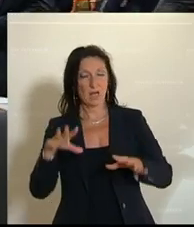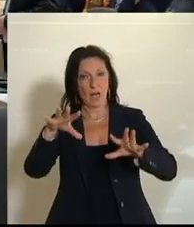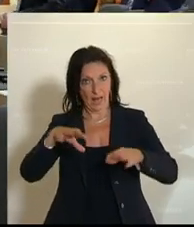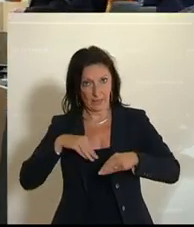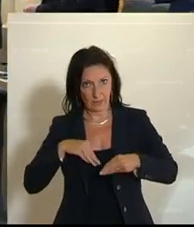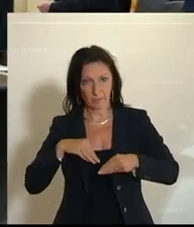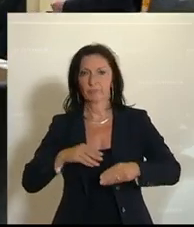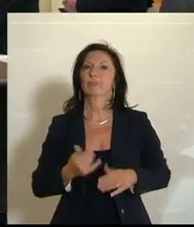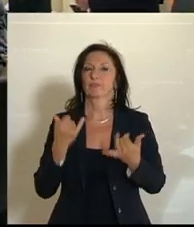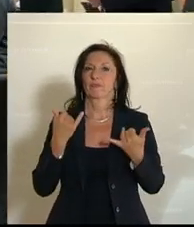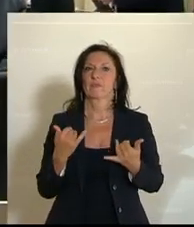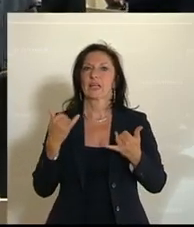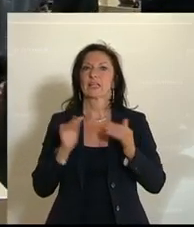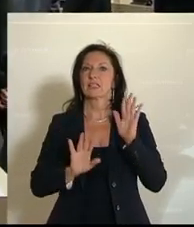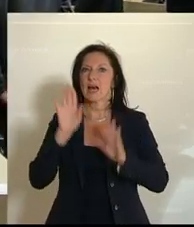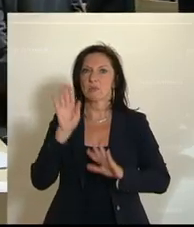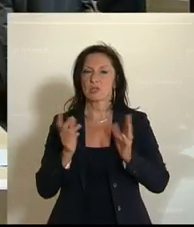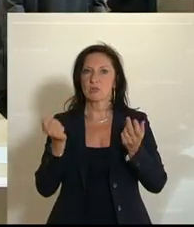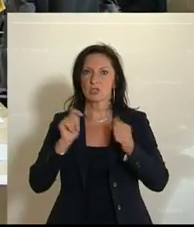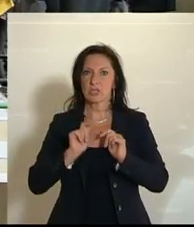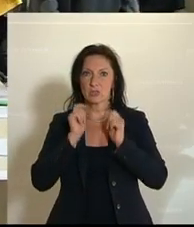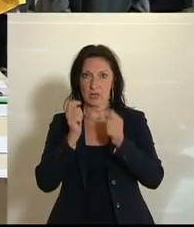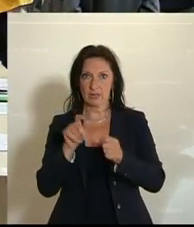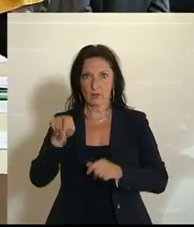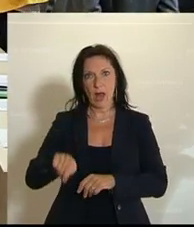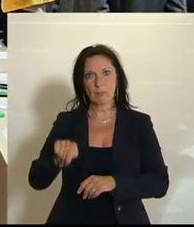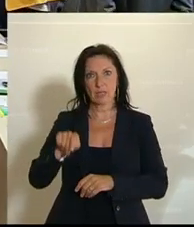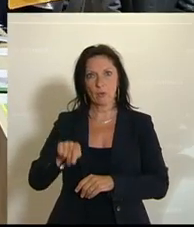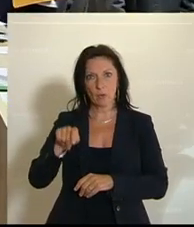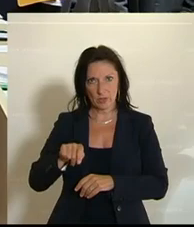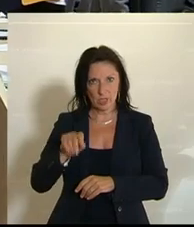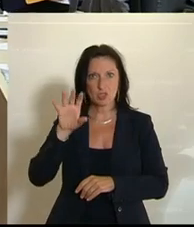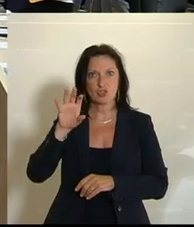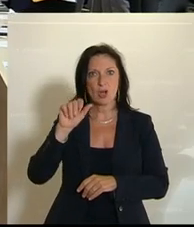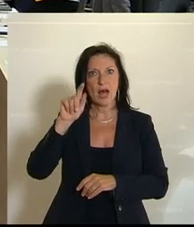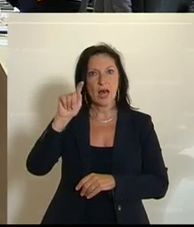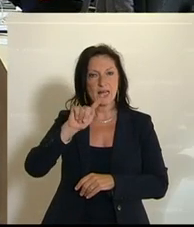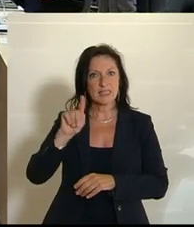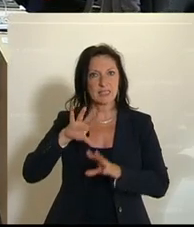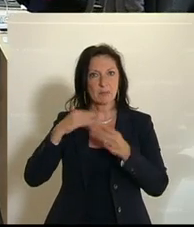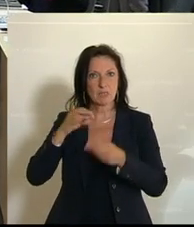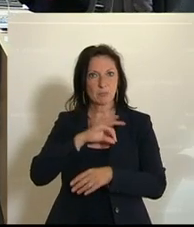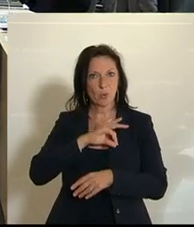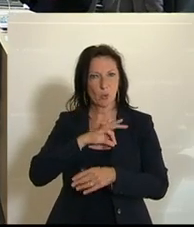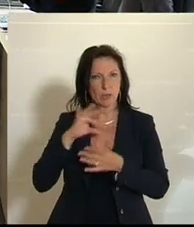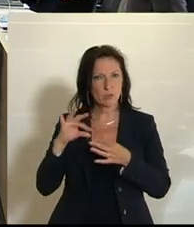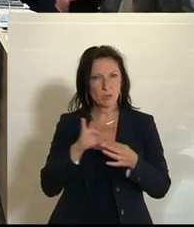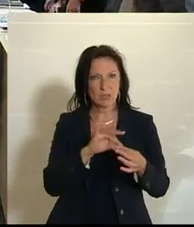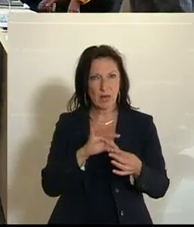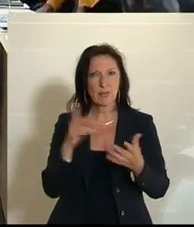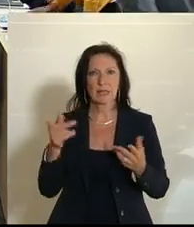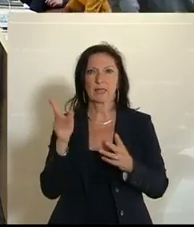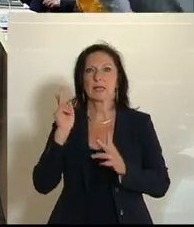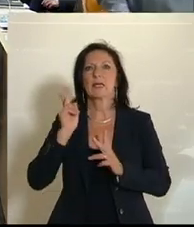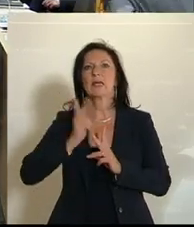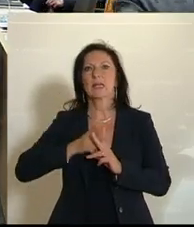Abstimmung über den Entschließungsantrag der Abgeordneten Sabine Schatz, Kolleginnen und Kollegen betreffend den Schutz von